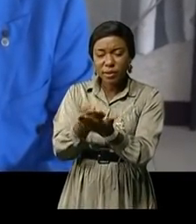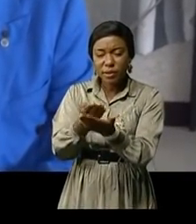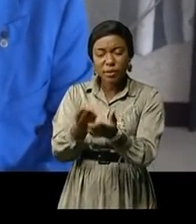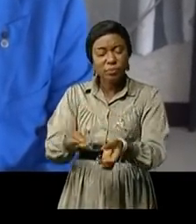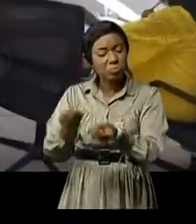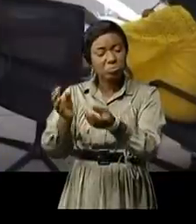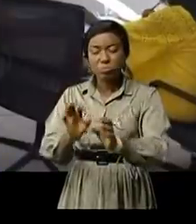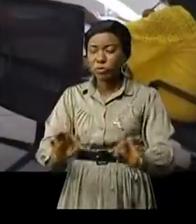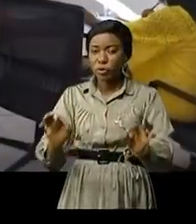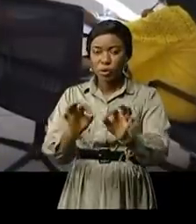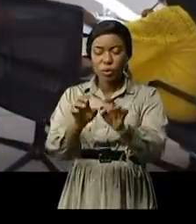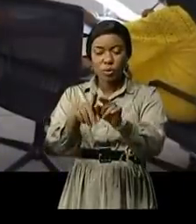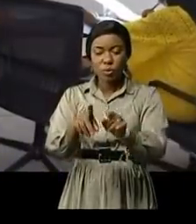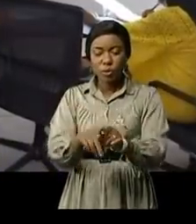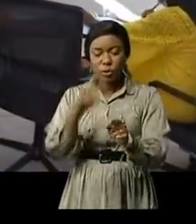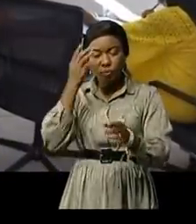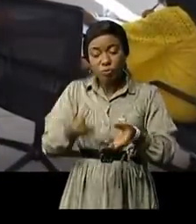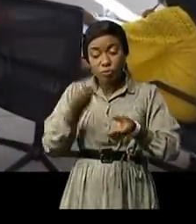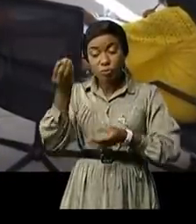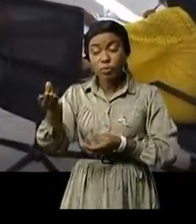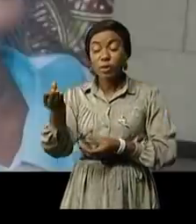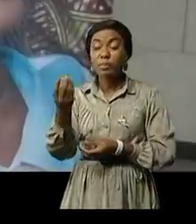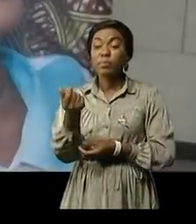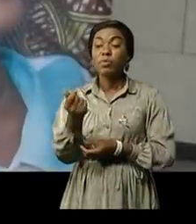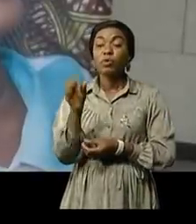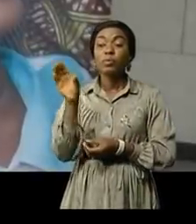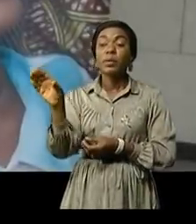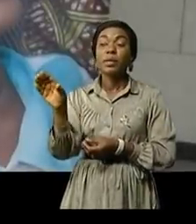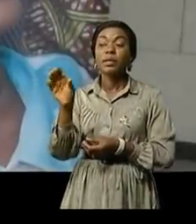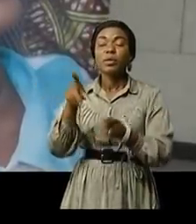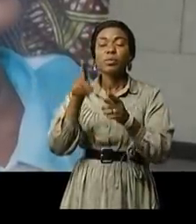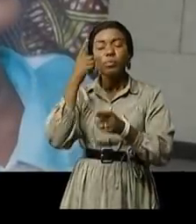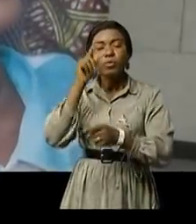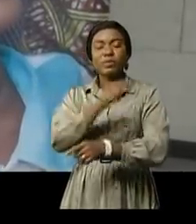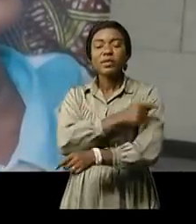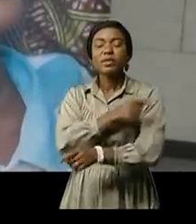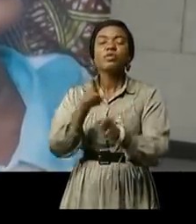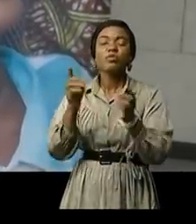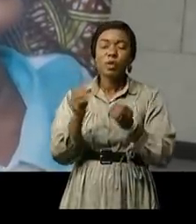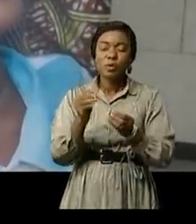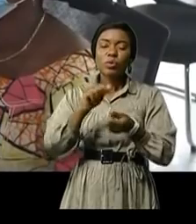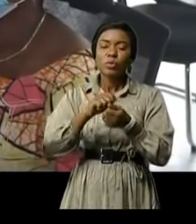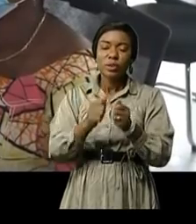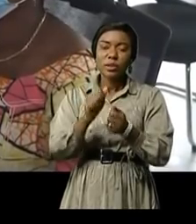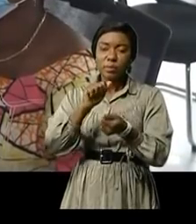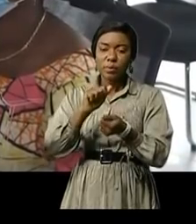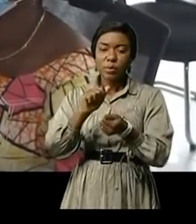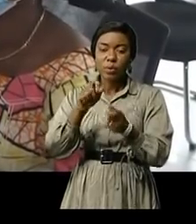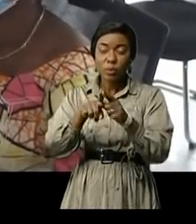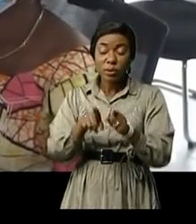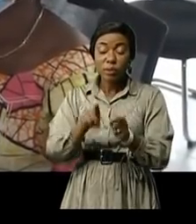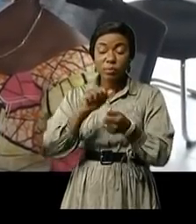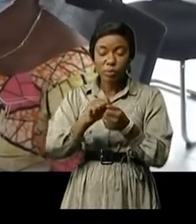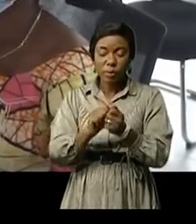vaccination et le faible décaissement des fonds du gouvernement à la couverture vaccinale. Voilà pourquoi le programme élargi de vaccination, en